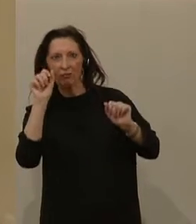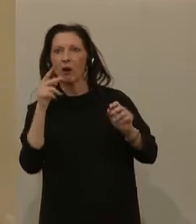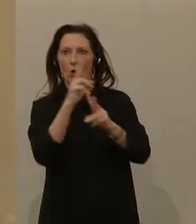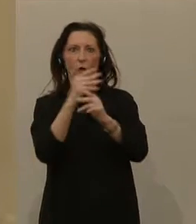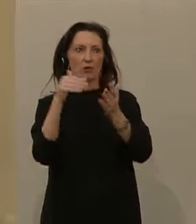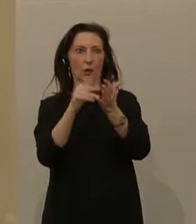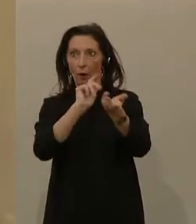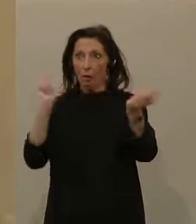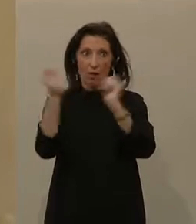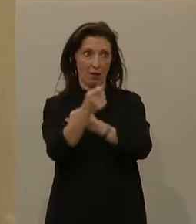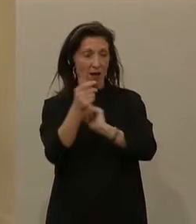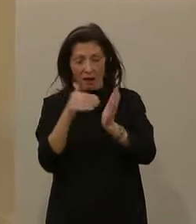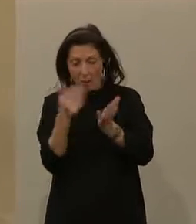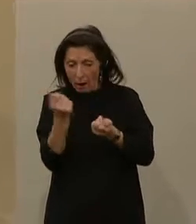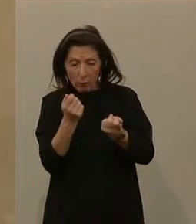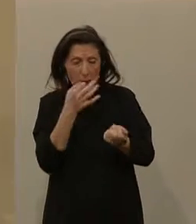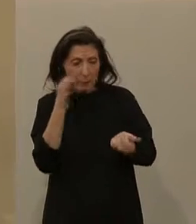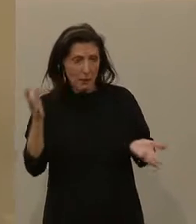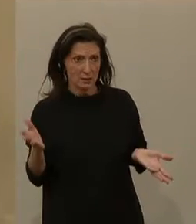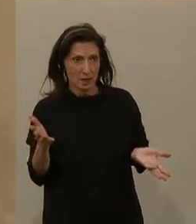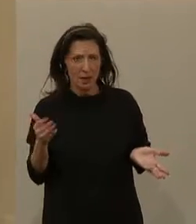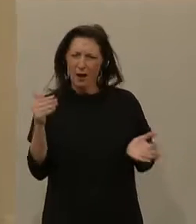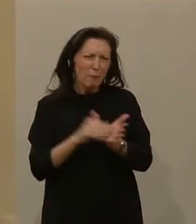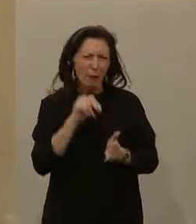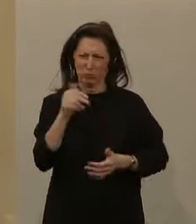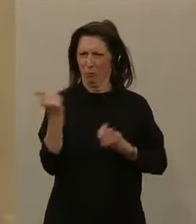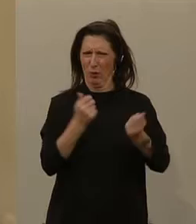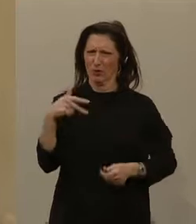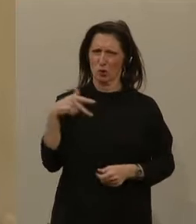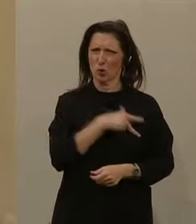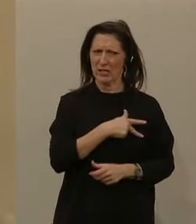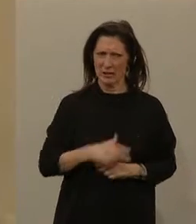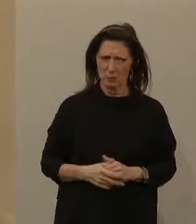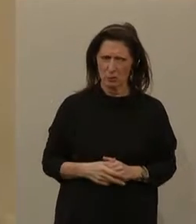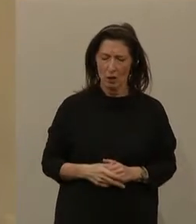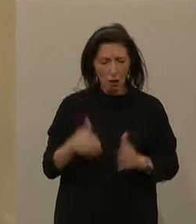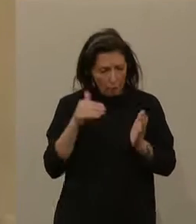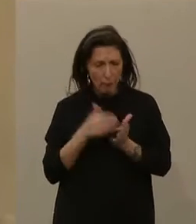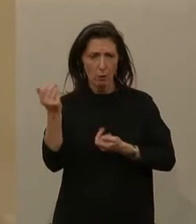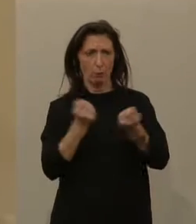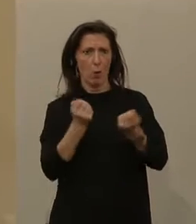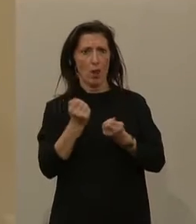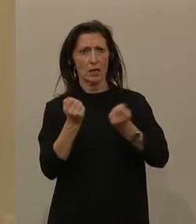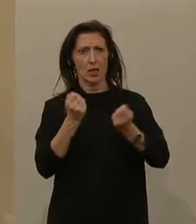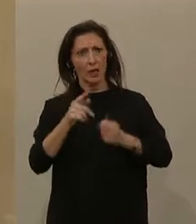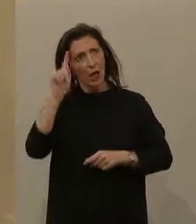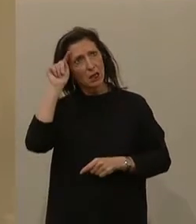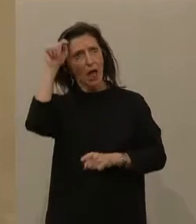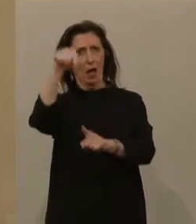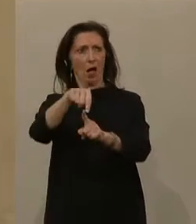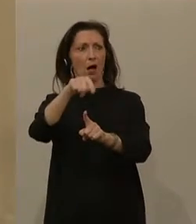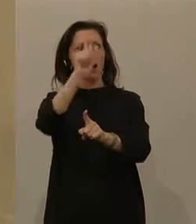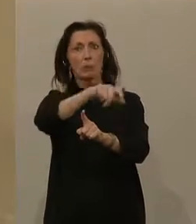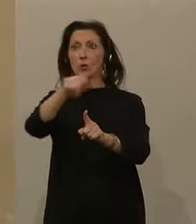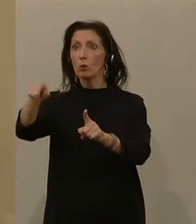Wir brauchen eine bessere Politik. Wir brauchen keine sozialistische Politik. Wir brauchen eine Politik, die die Menschen im Mittelpunkt hat. Und